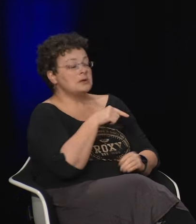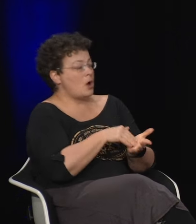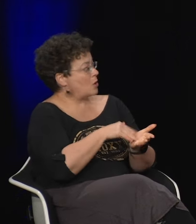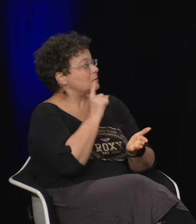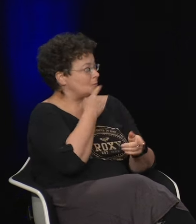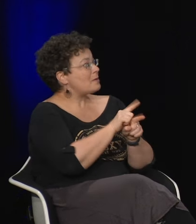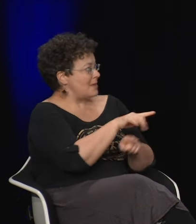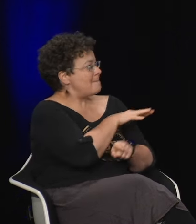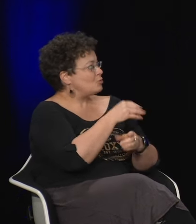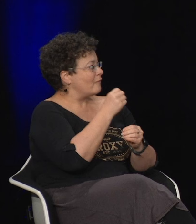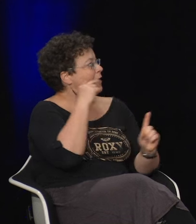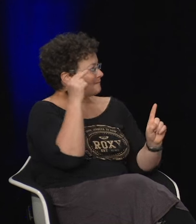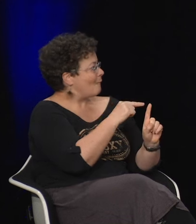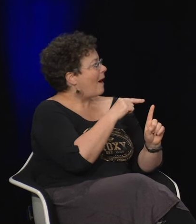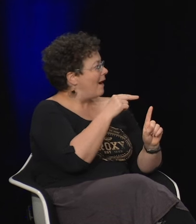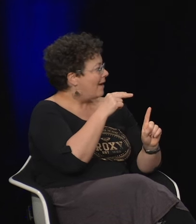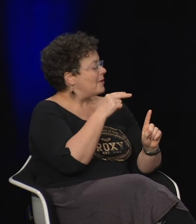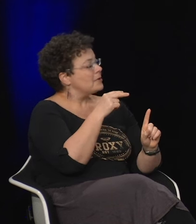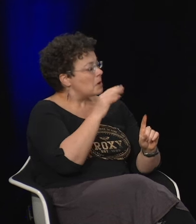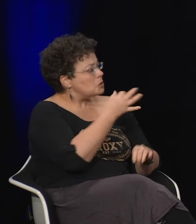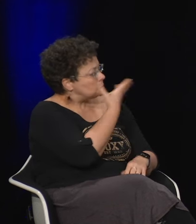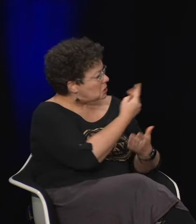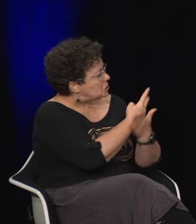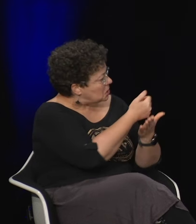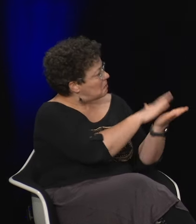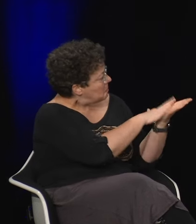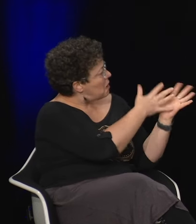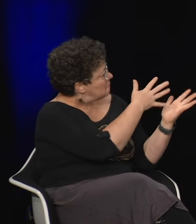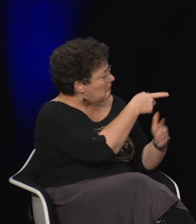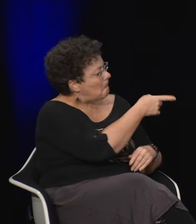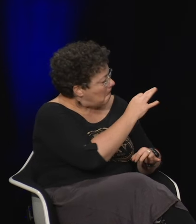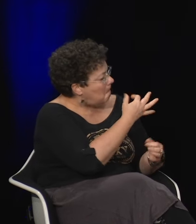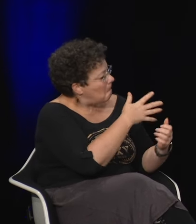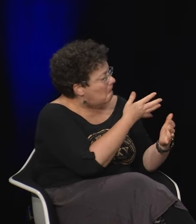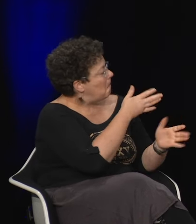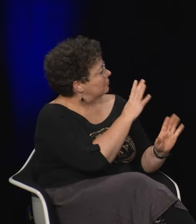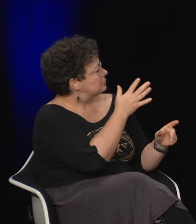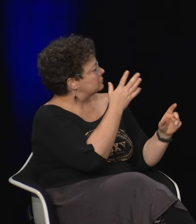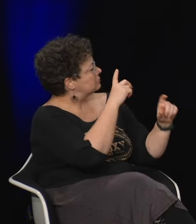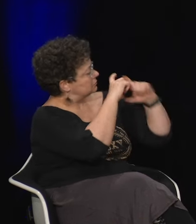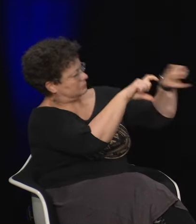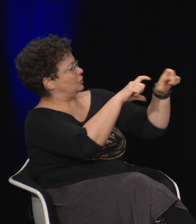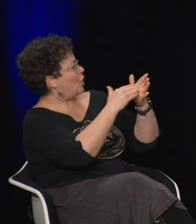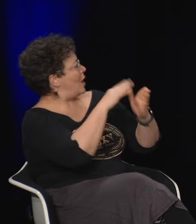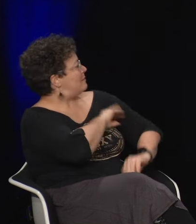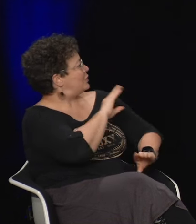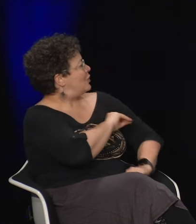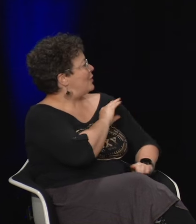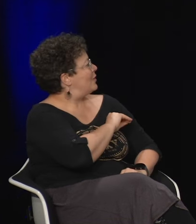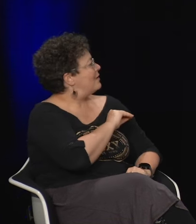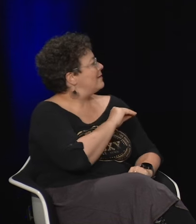on les regarde comme des personnes amatrices et c'est ce qui se produit aujourd'hui bravo tu sais bien dessiner on va